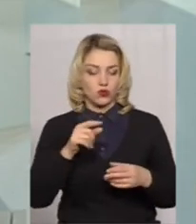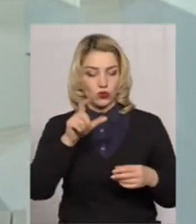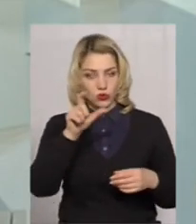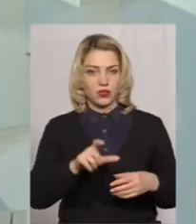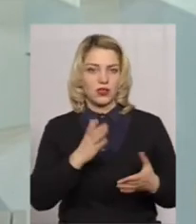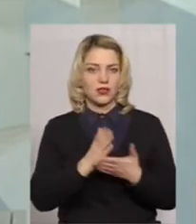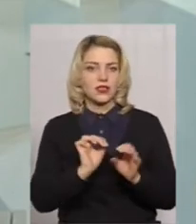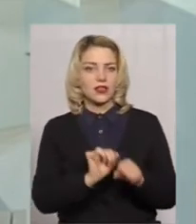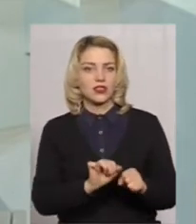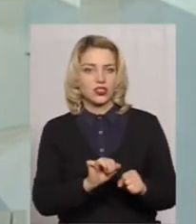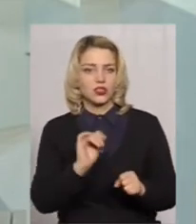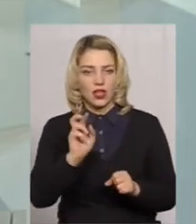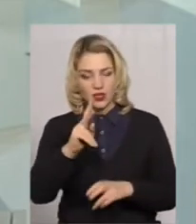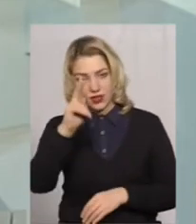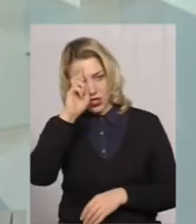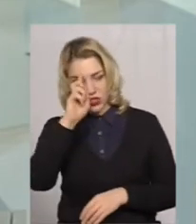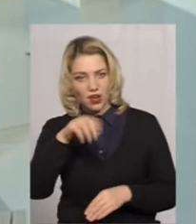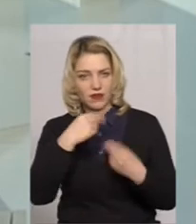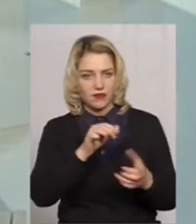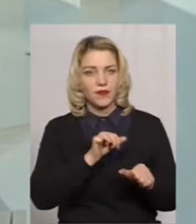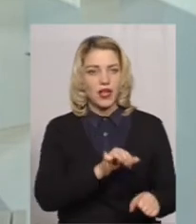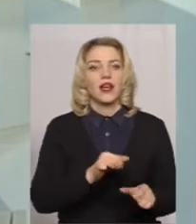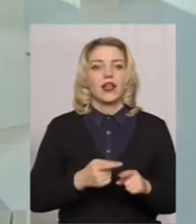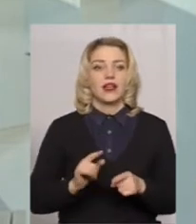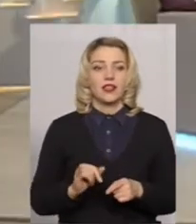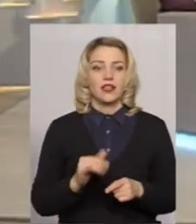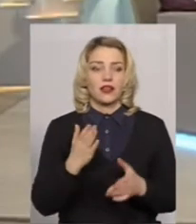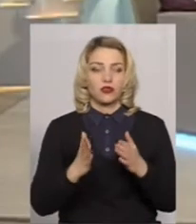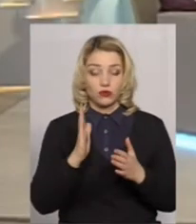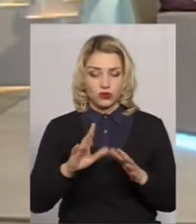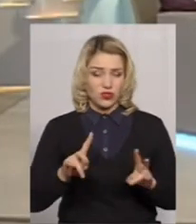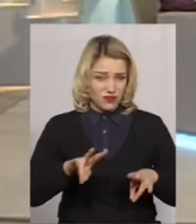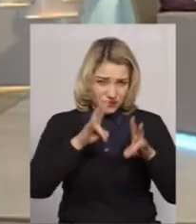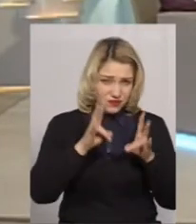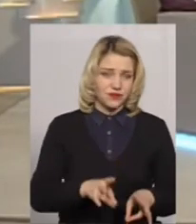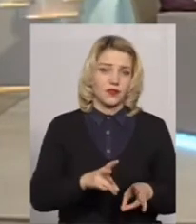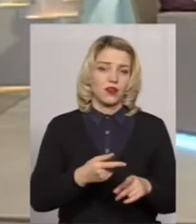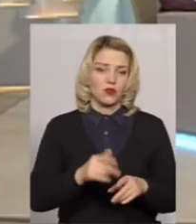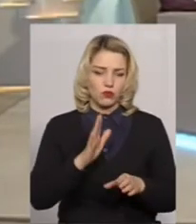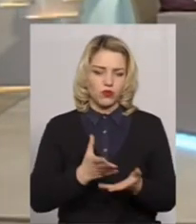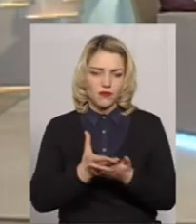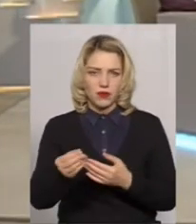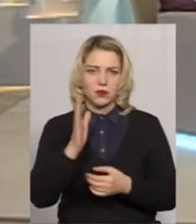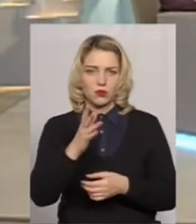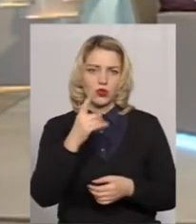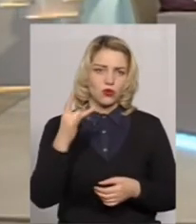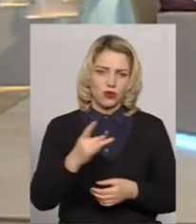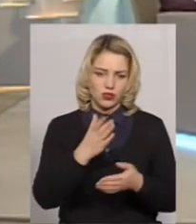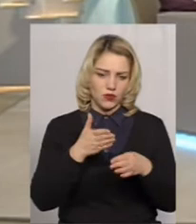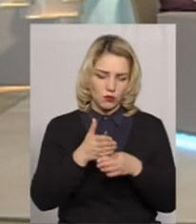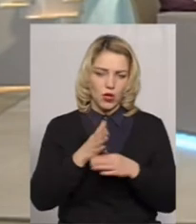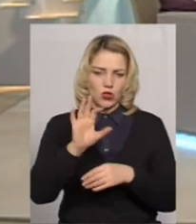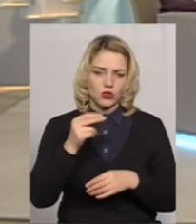державою, так і... Тобто, якщо станеться, то буде хоча б виплата йому, там, одноразова допомога, фондом соціального страхування